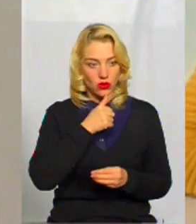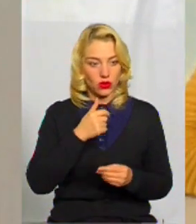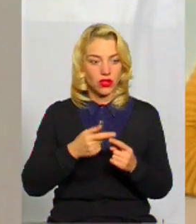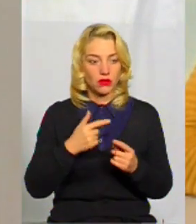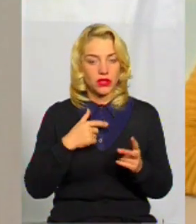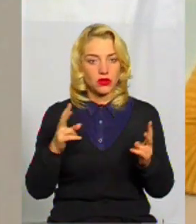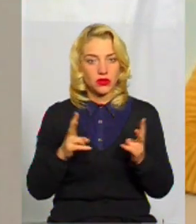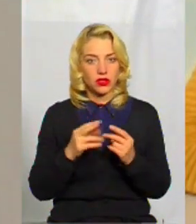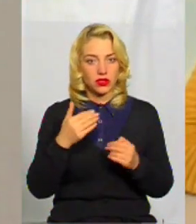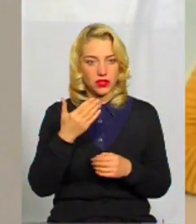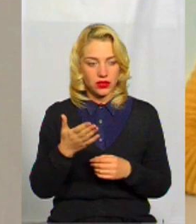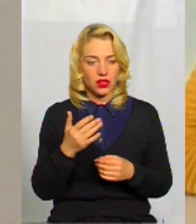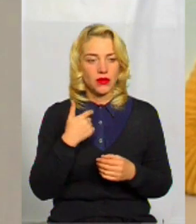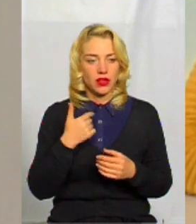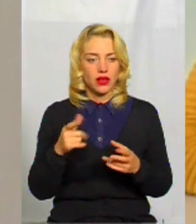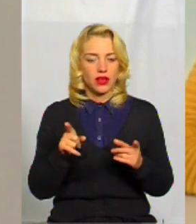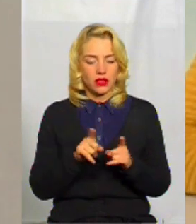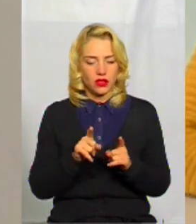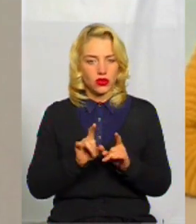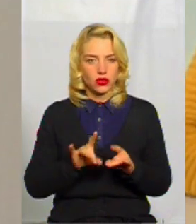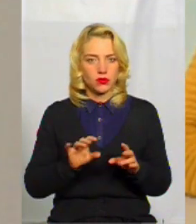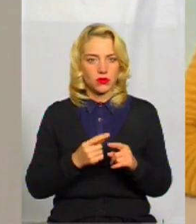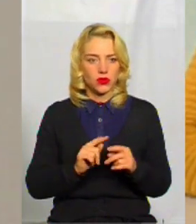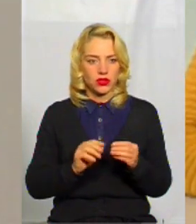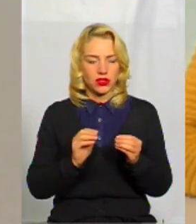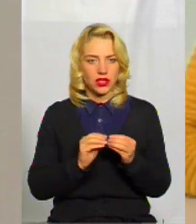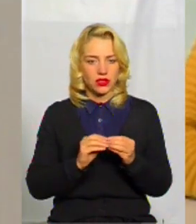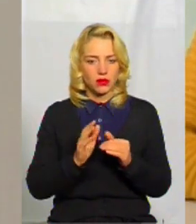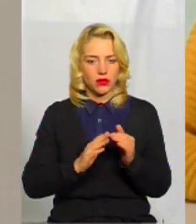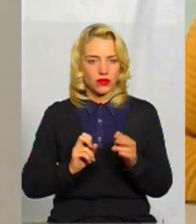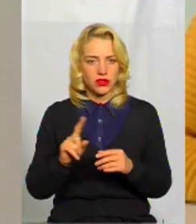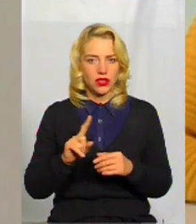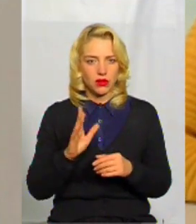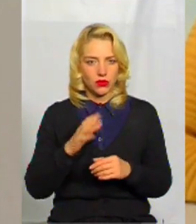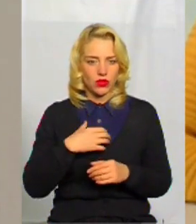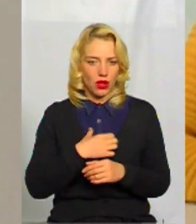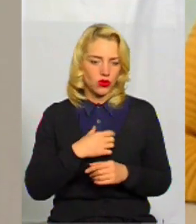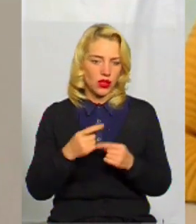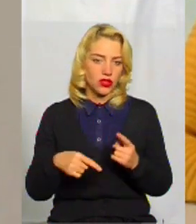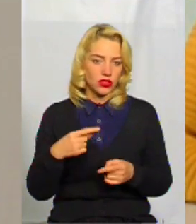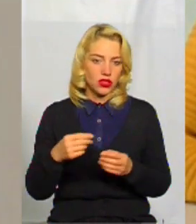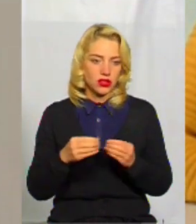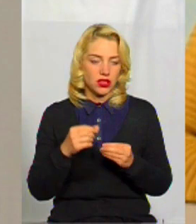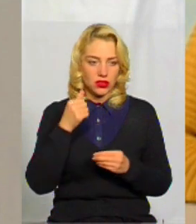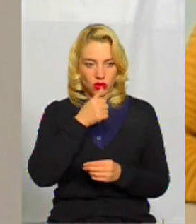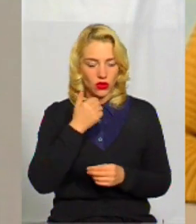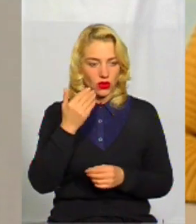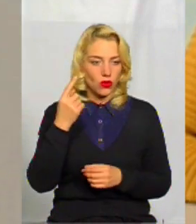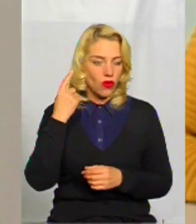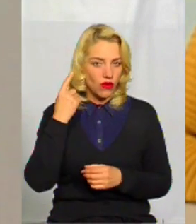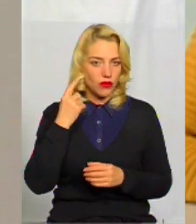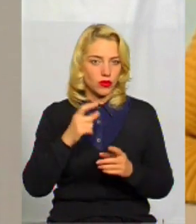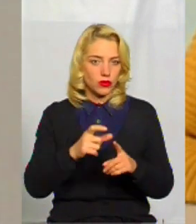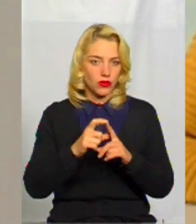Ми сьогодні з ним зустрілися, і він також нам розповів про професії, які будуть актуальні через 10 років. Його відповідь почуємо